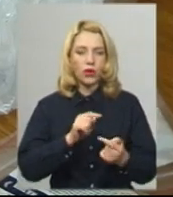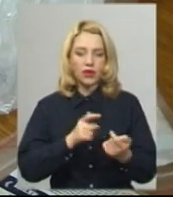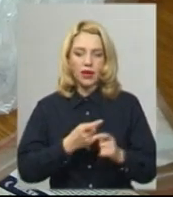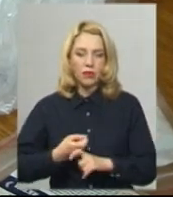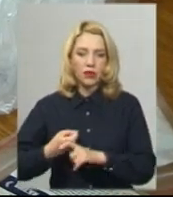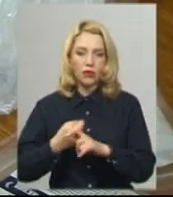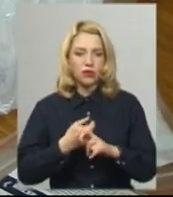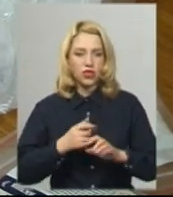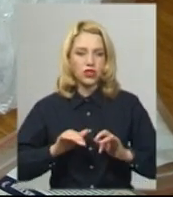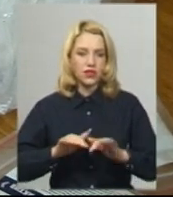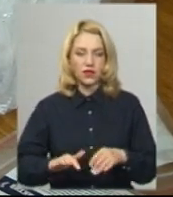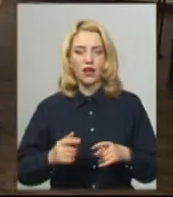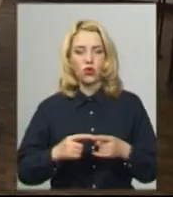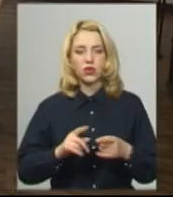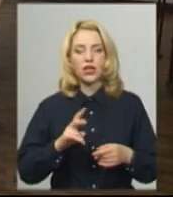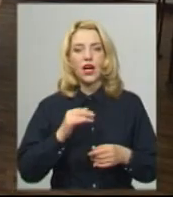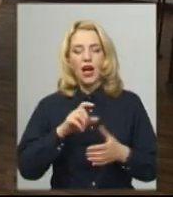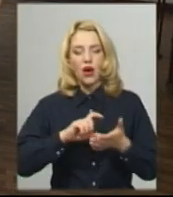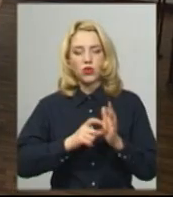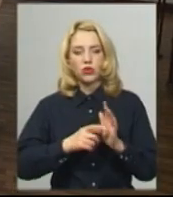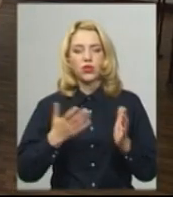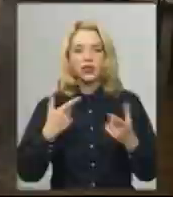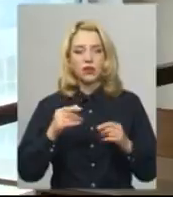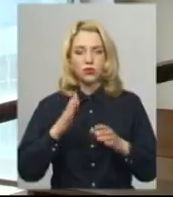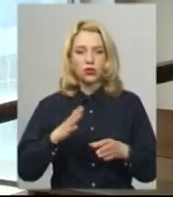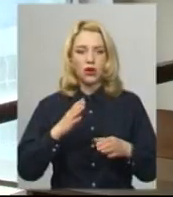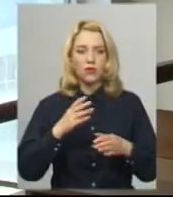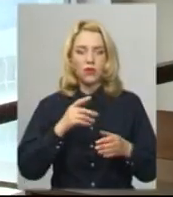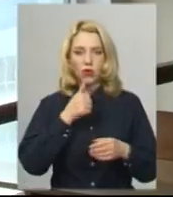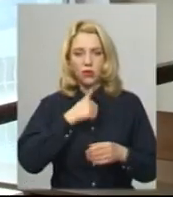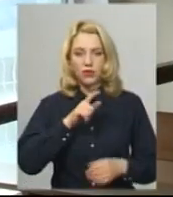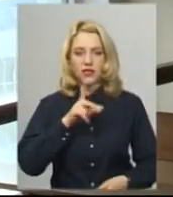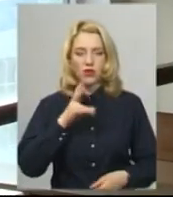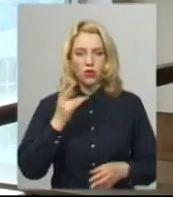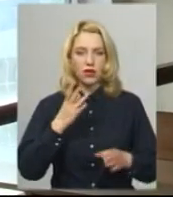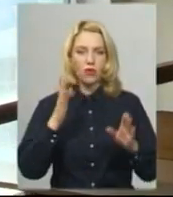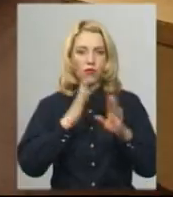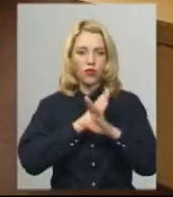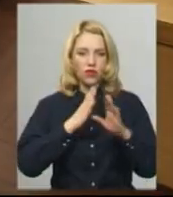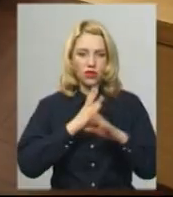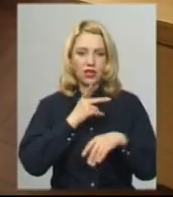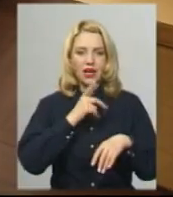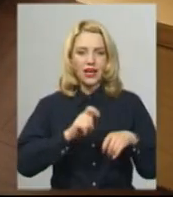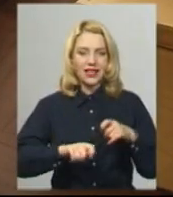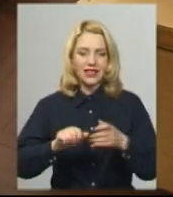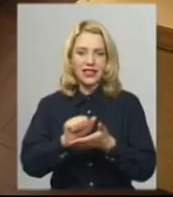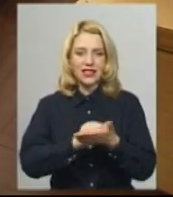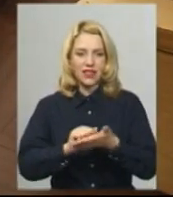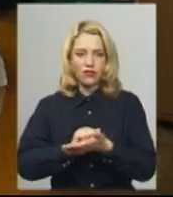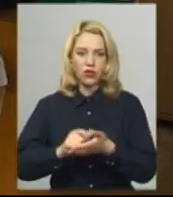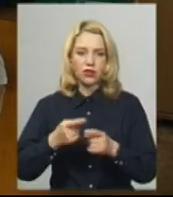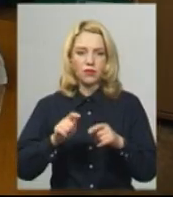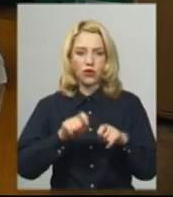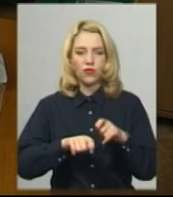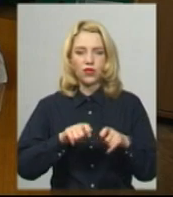період карантину. Аудиторія, де складатимуть пробне ЗНО, має провітрюватись та дезінфікуватись. Перевіряла дотримання цих вимог сьогодні під час райдового